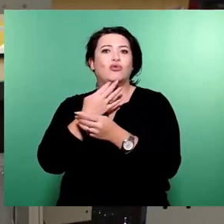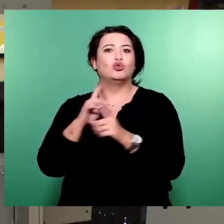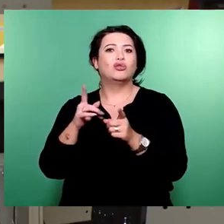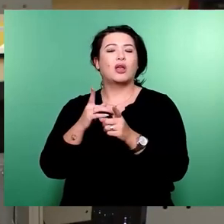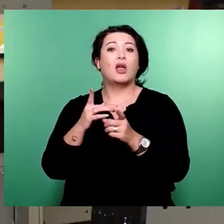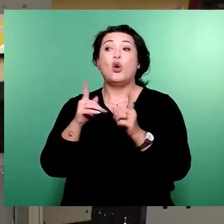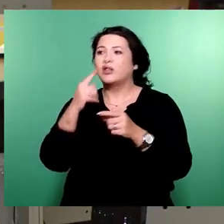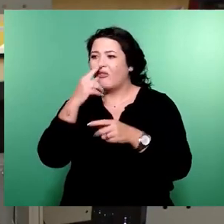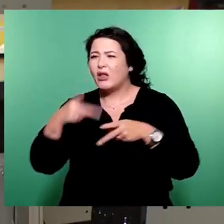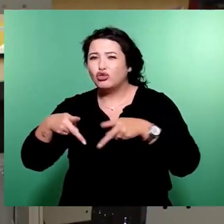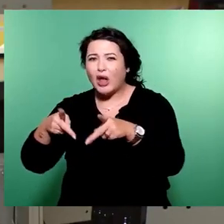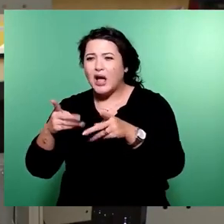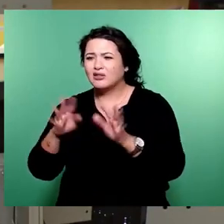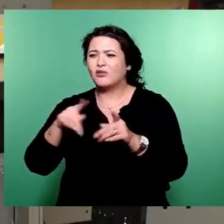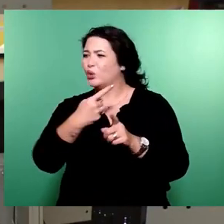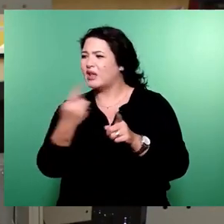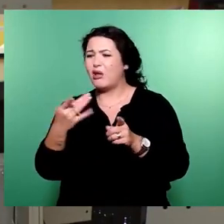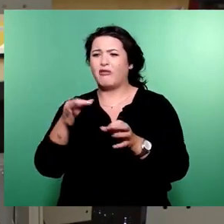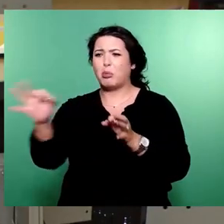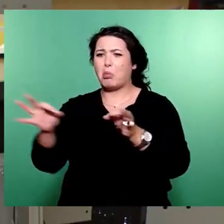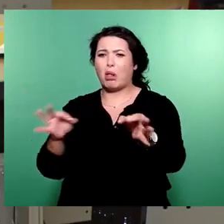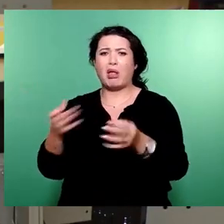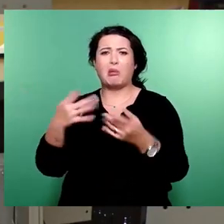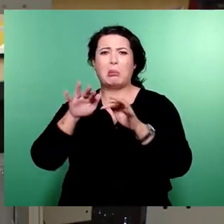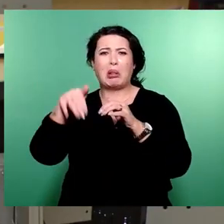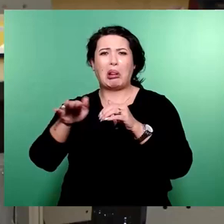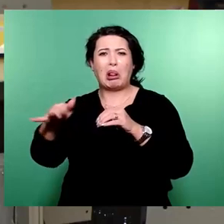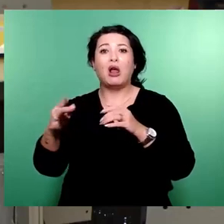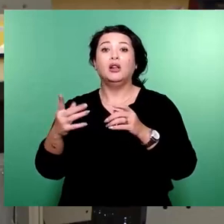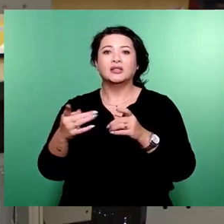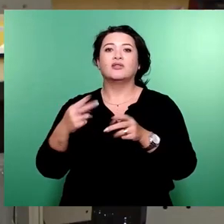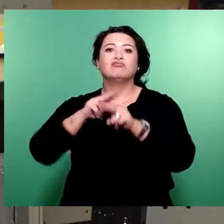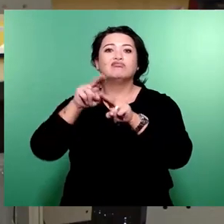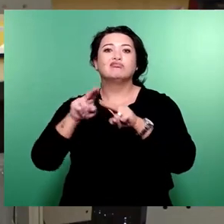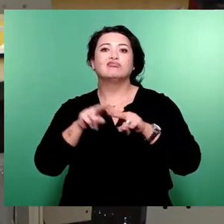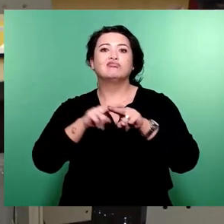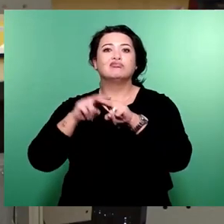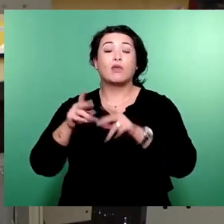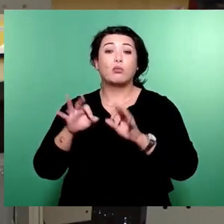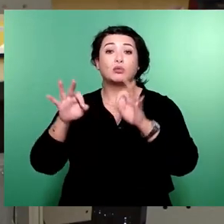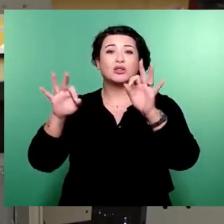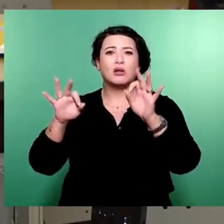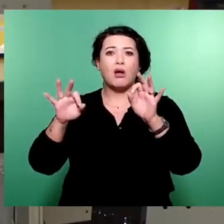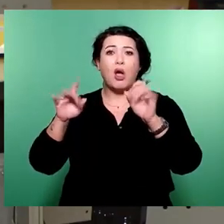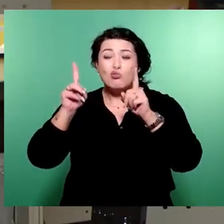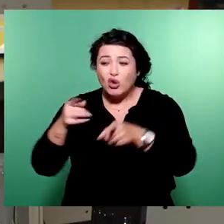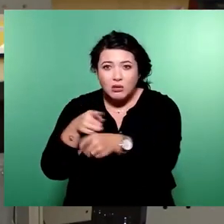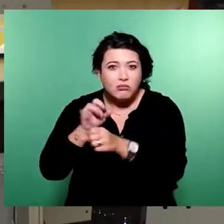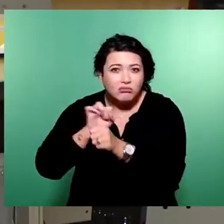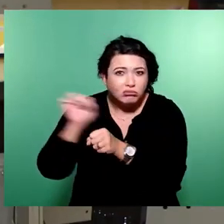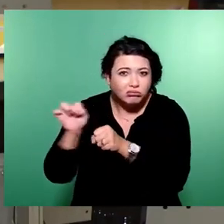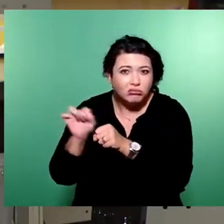Straßen, die holprig sind, zugedeckt werden und hinterher nicht mehr so holprig sind? Ist das schlimm? Muss man dagegen kämpfen? Ne, man. Niemand kann sagen, okay,